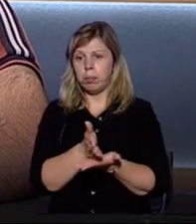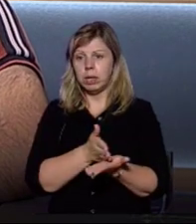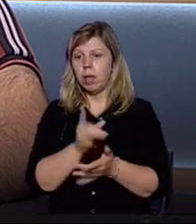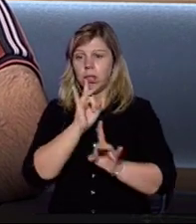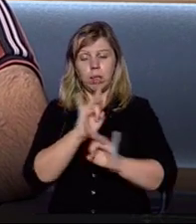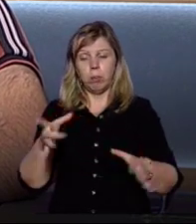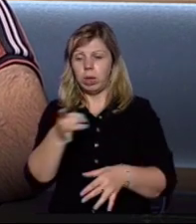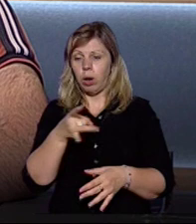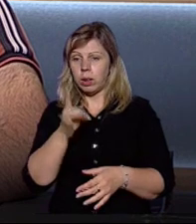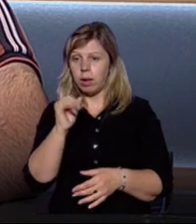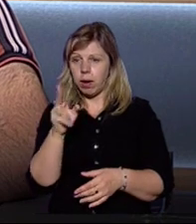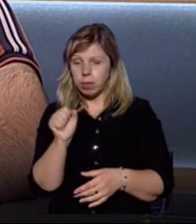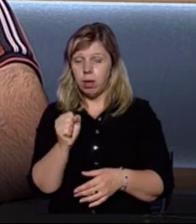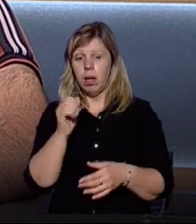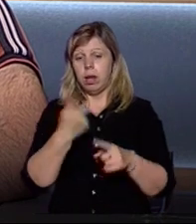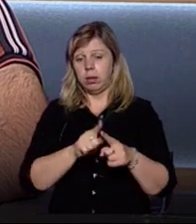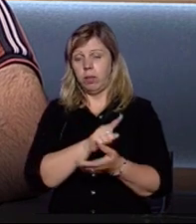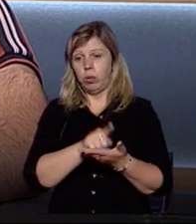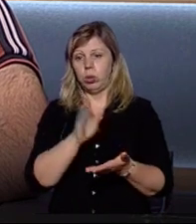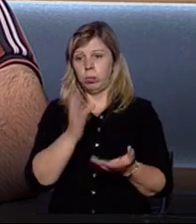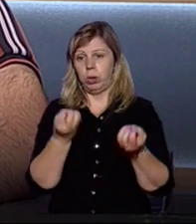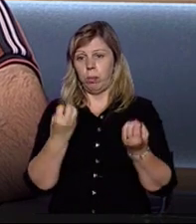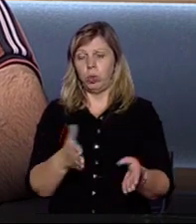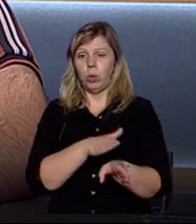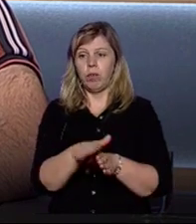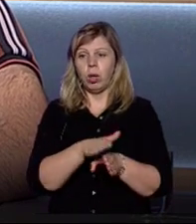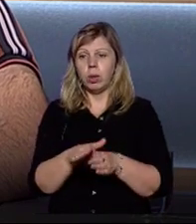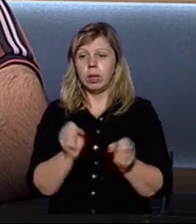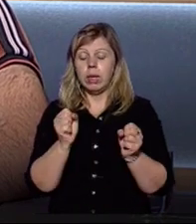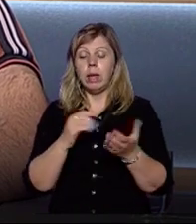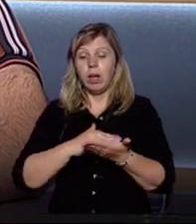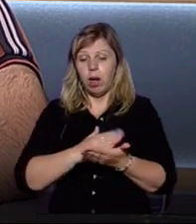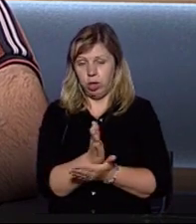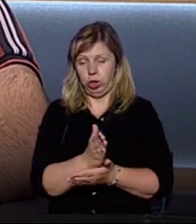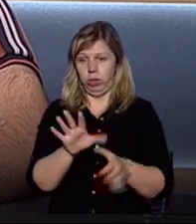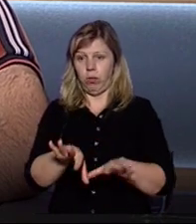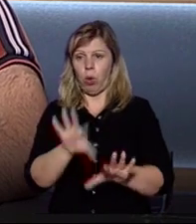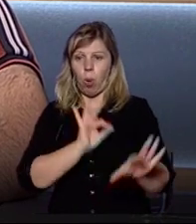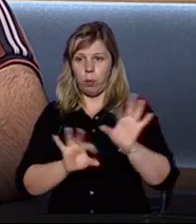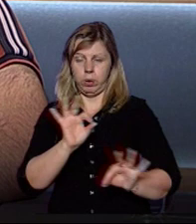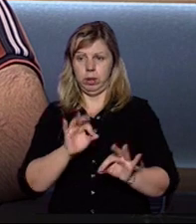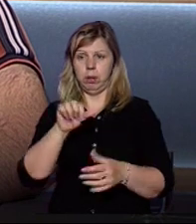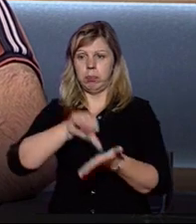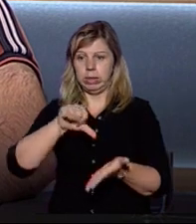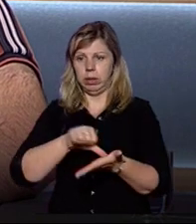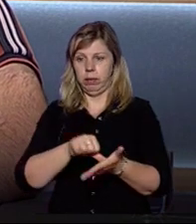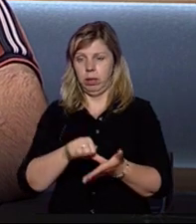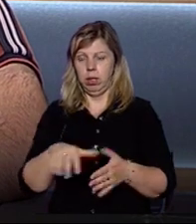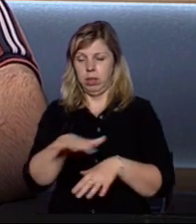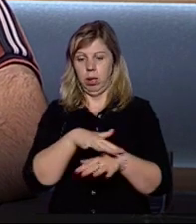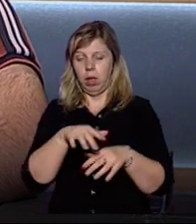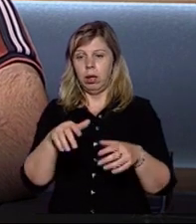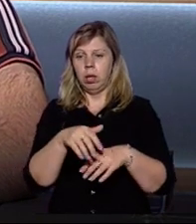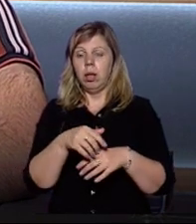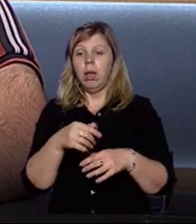не буде районної ради, і тому ці функції будуть просто виконувати і якісно обрані представники об'єднаних територіальних